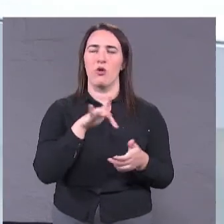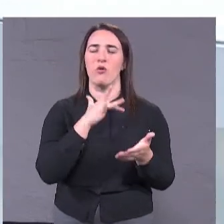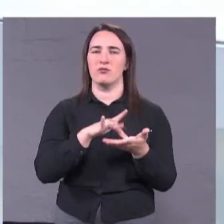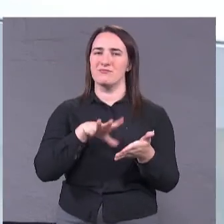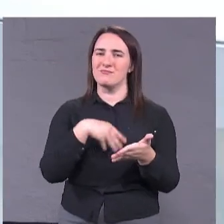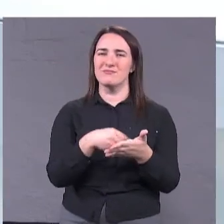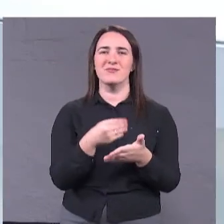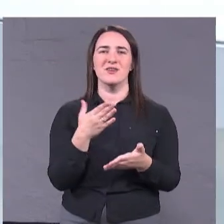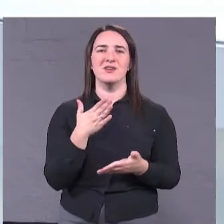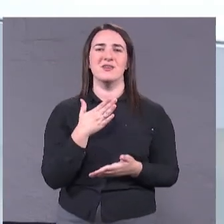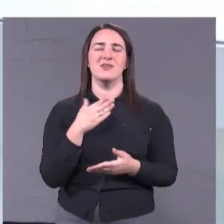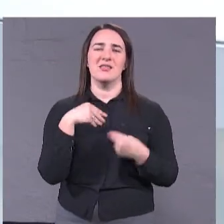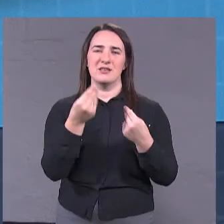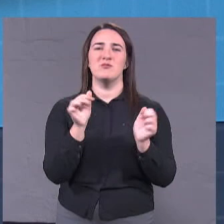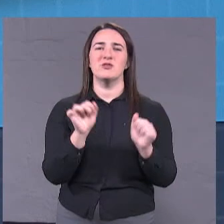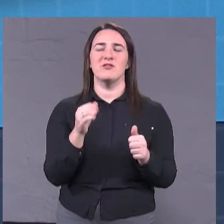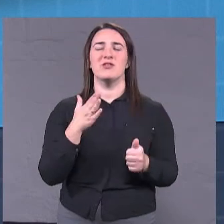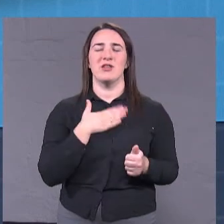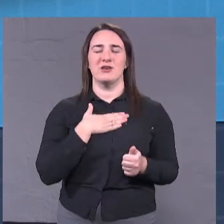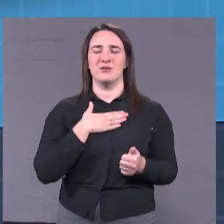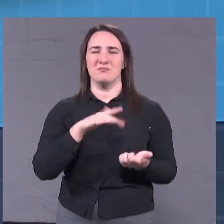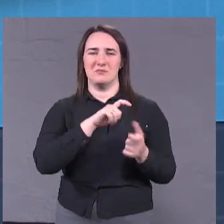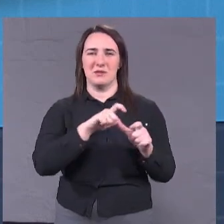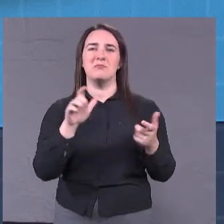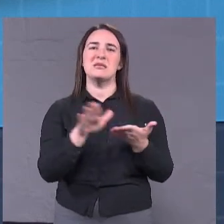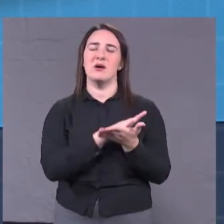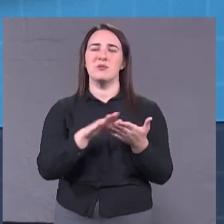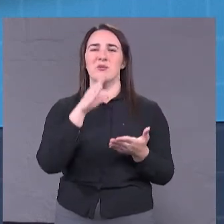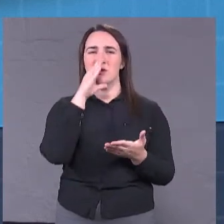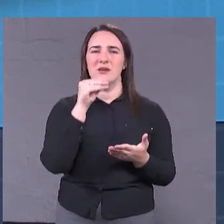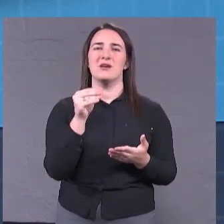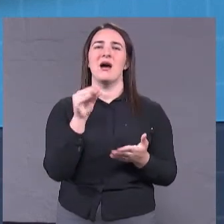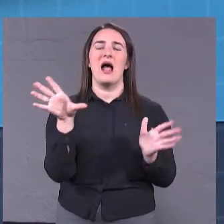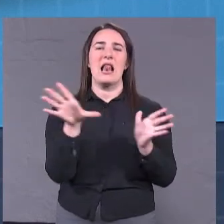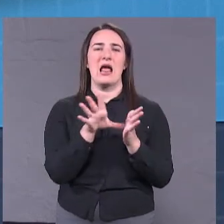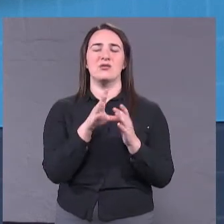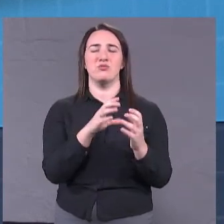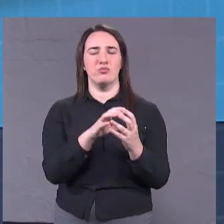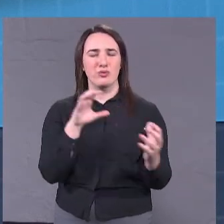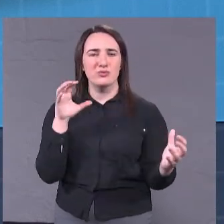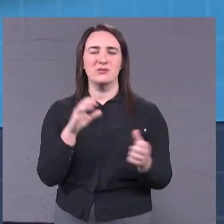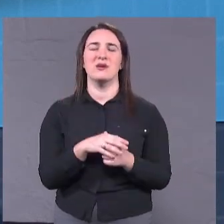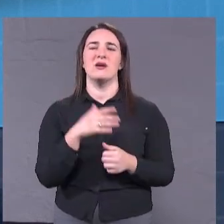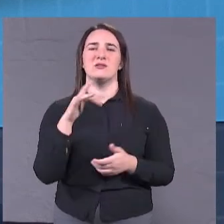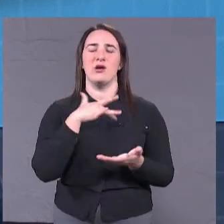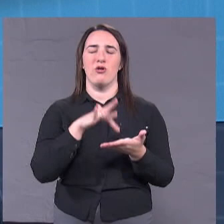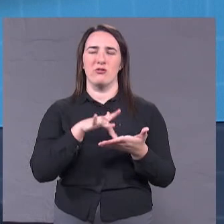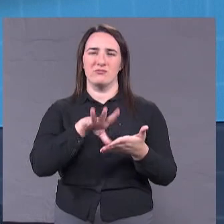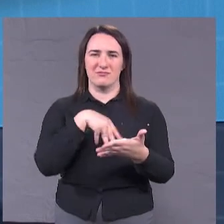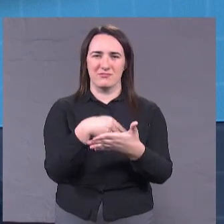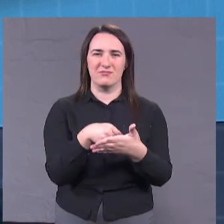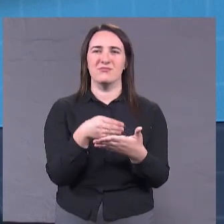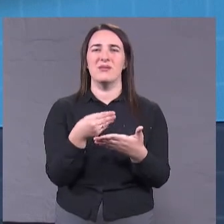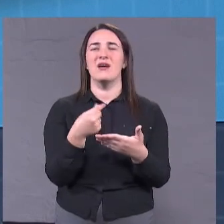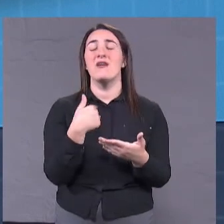нашим горожанам бесплатно проїзд в цих електрообусах, якщо город возьмет на себе, та я можу